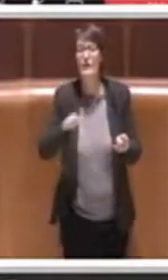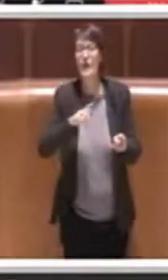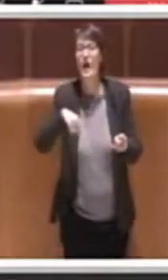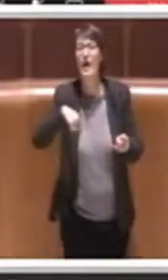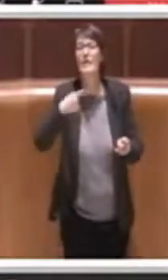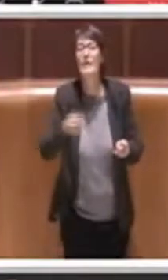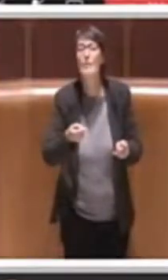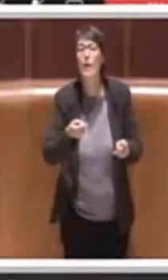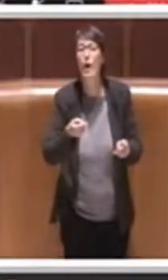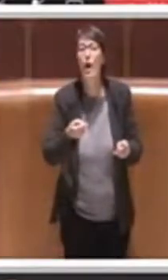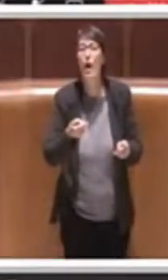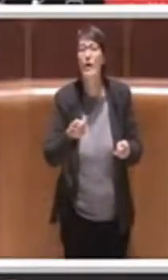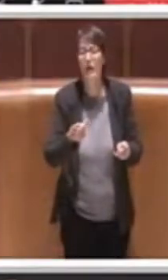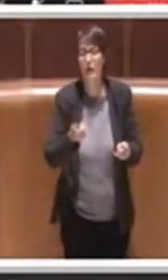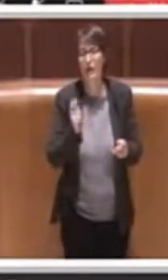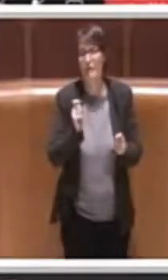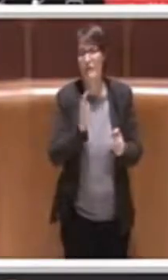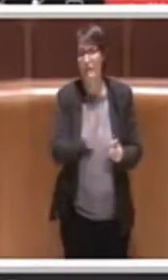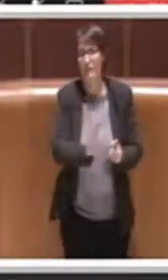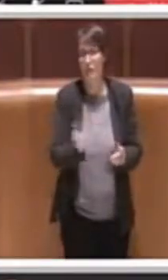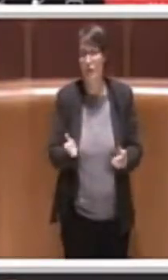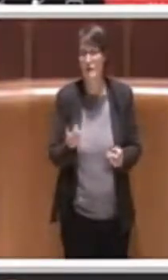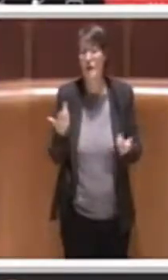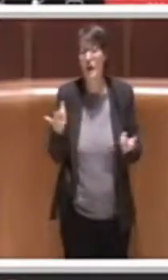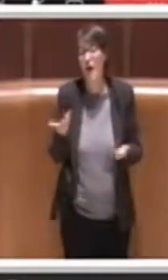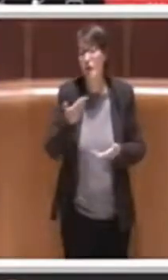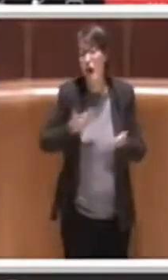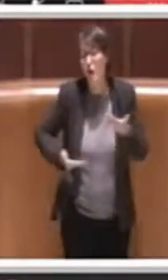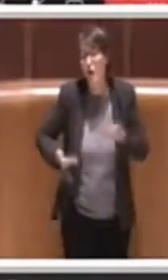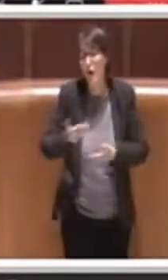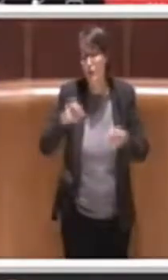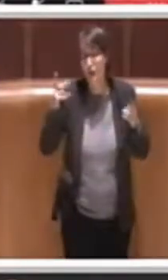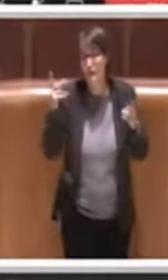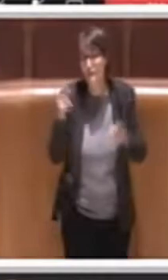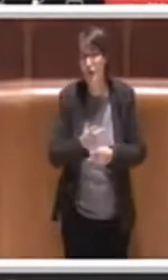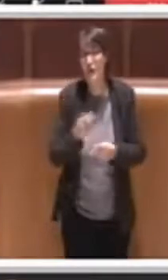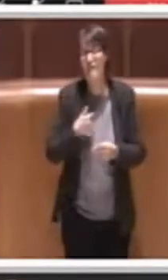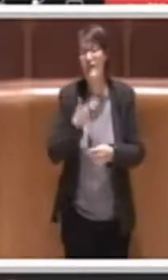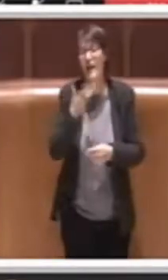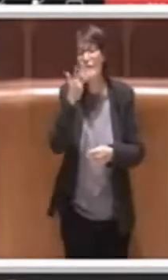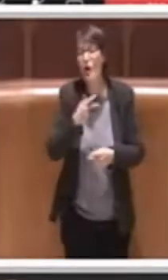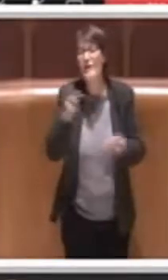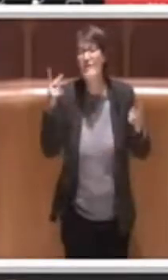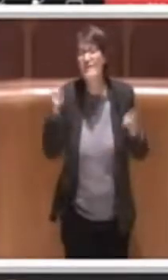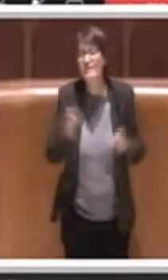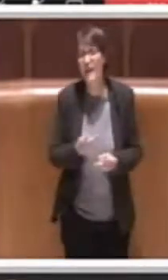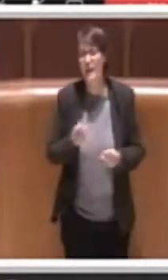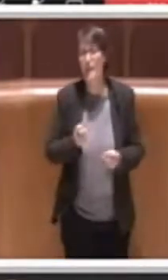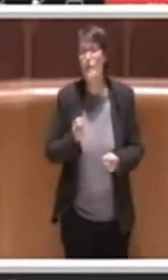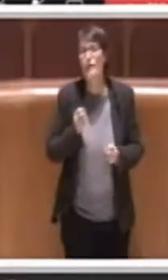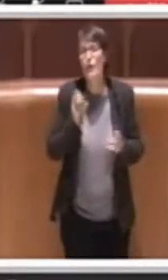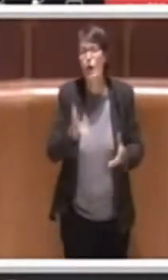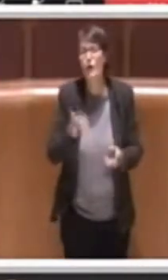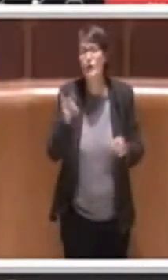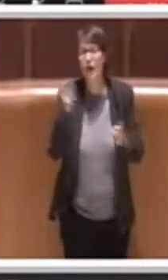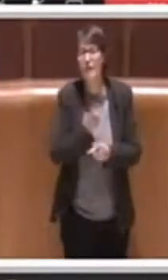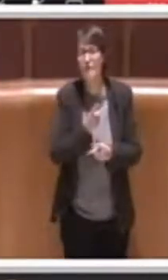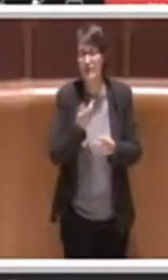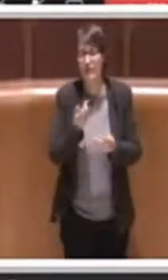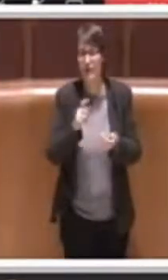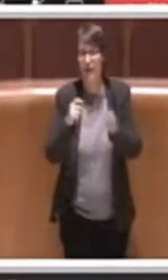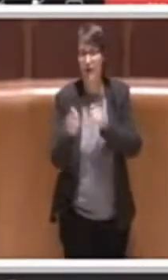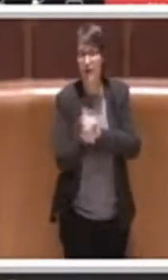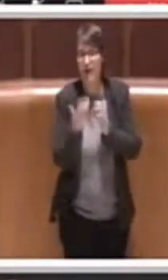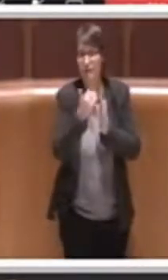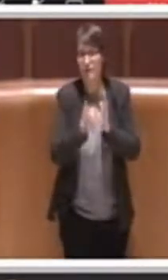collaborazione, questa voglia di incidere sul piano sociale, ma dove sta? Noi bocceremo quest'ordine del giorno e ci